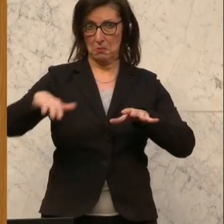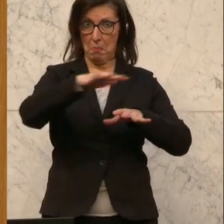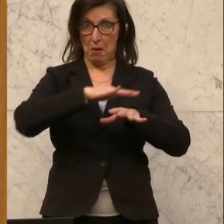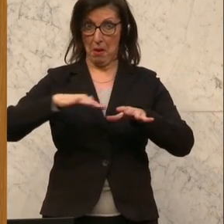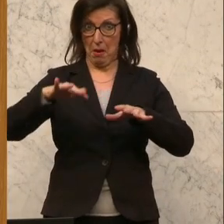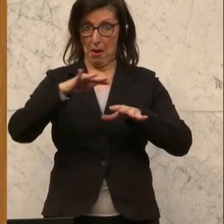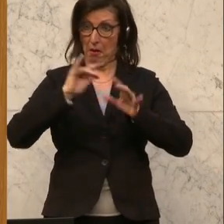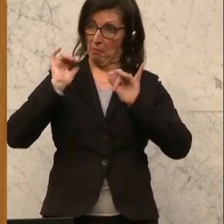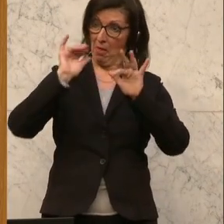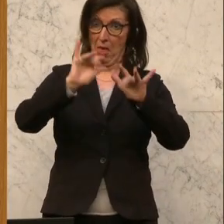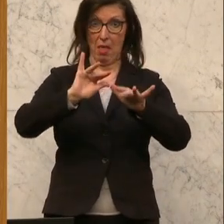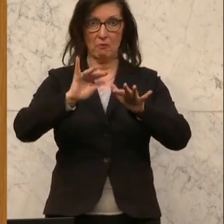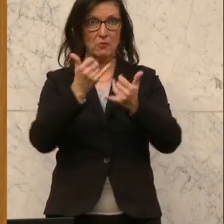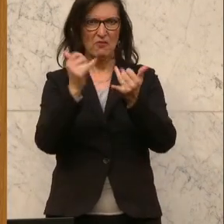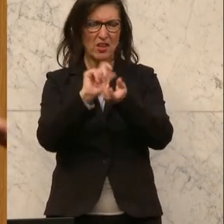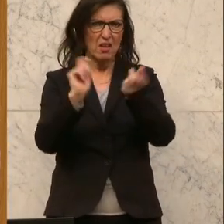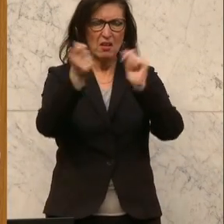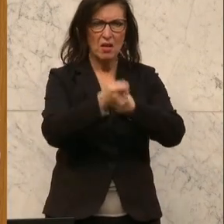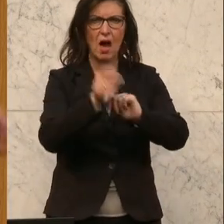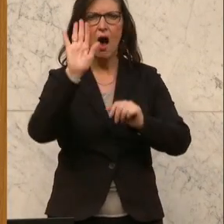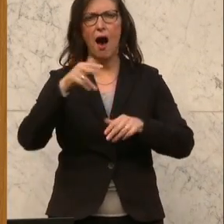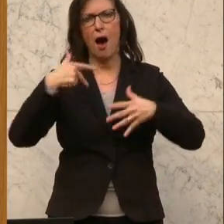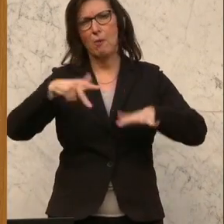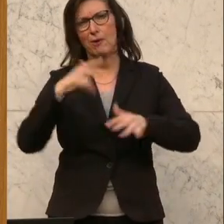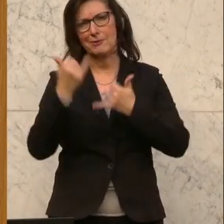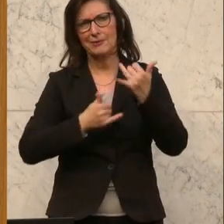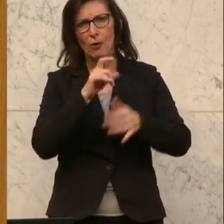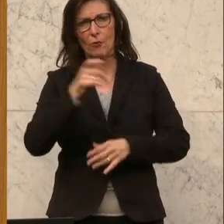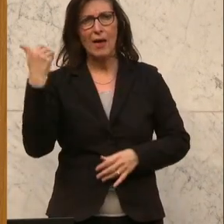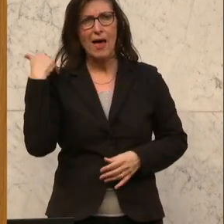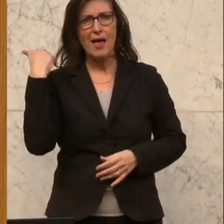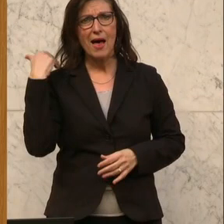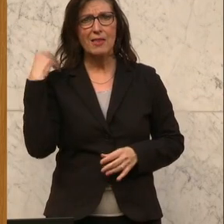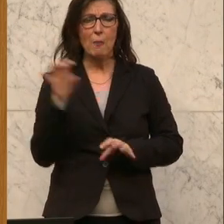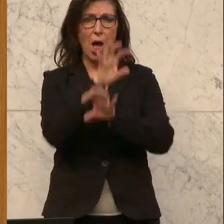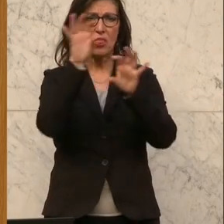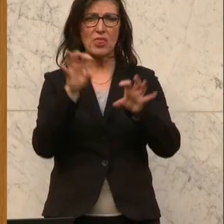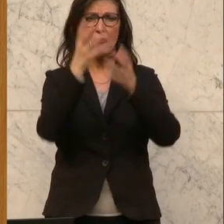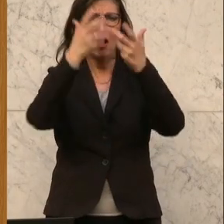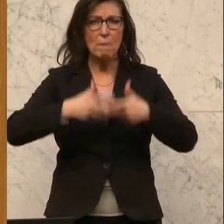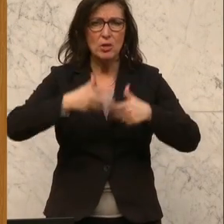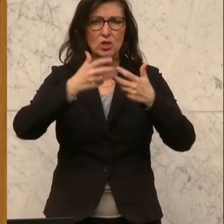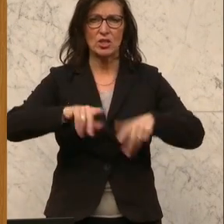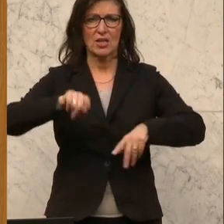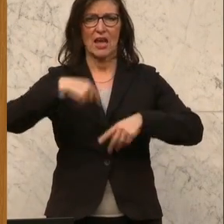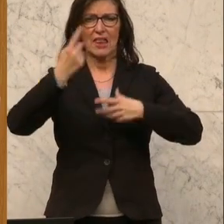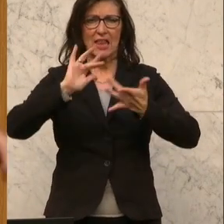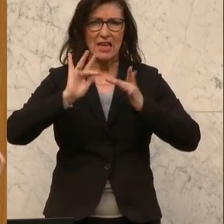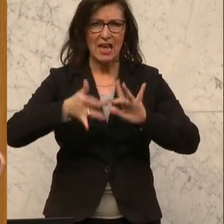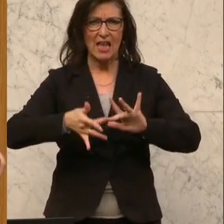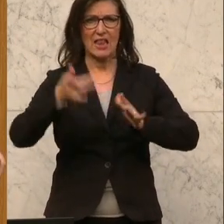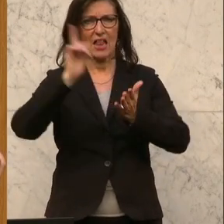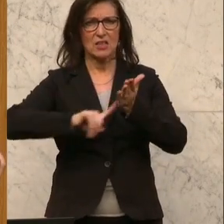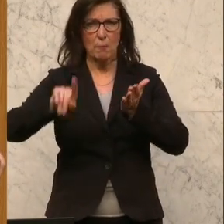Die Frage, die stellen wir uns ja mindestens seit dem 18. Jahrhundert, was damals die Erfindung der Dampfmaschine war, später des Internets, des Smartphones, ist eben jetzt